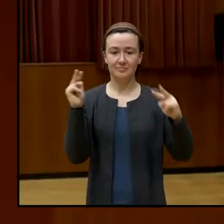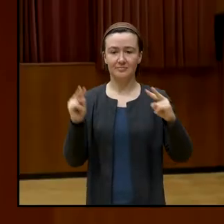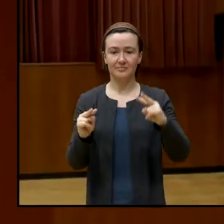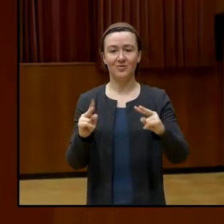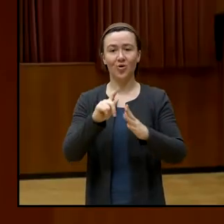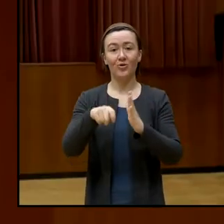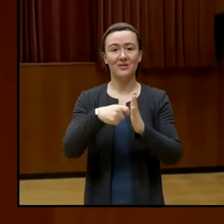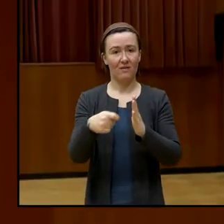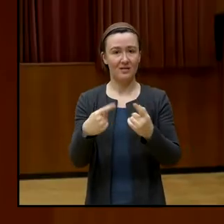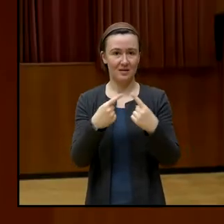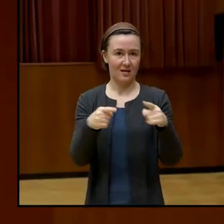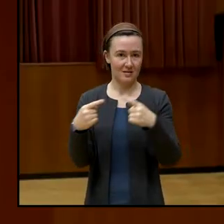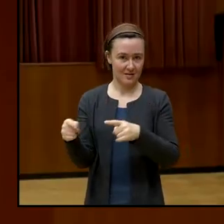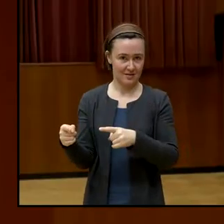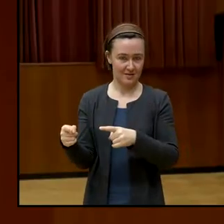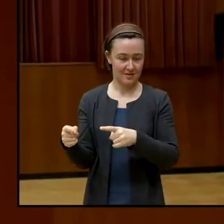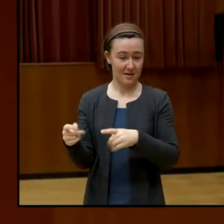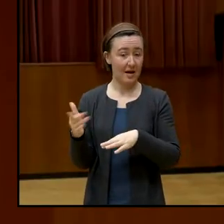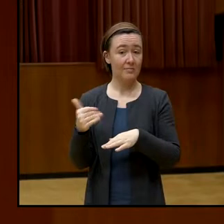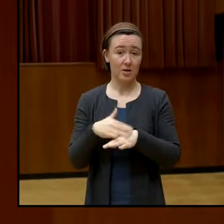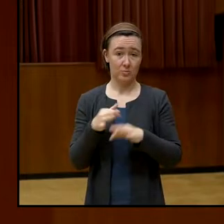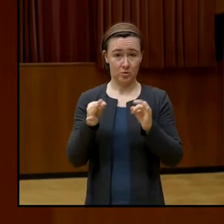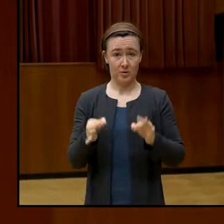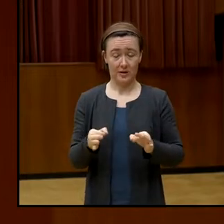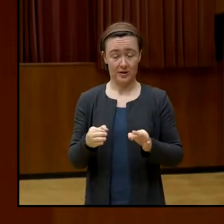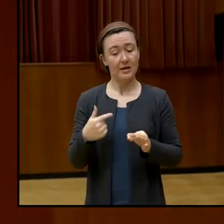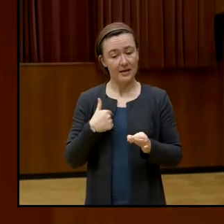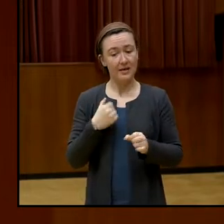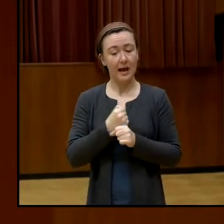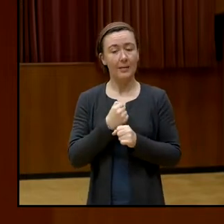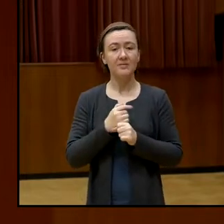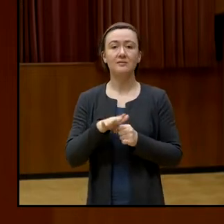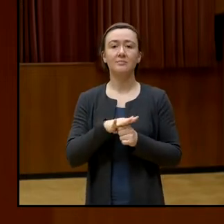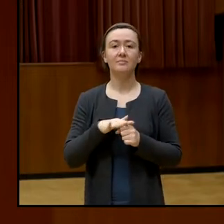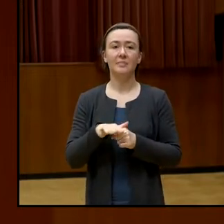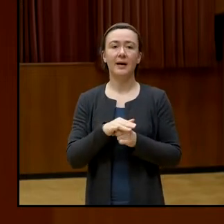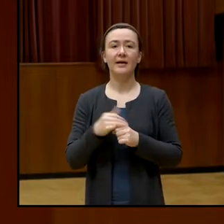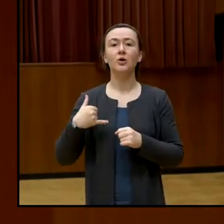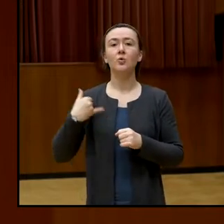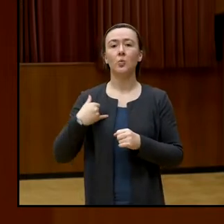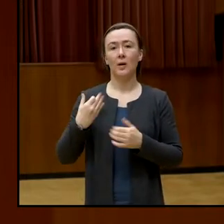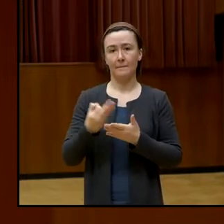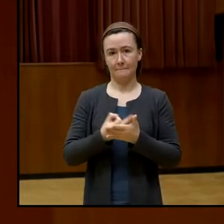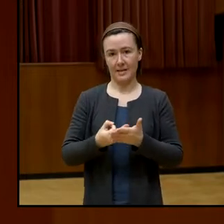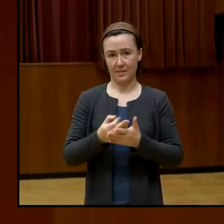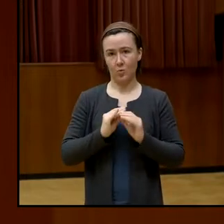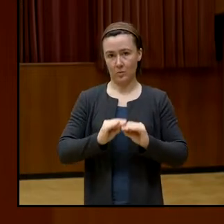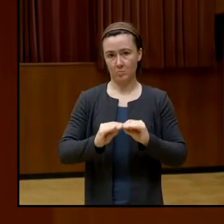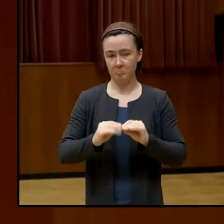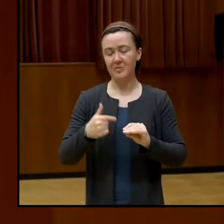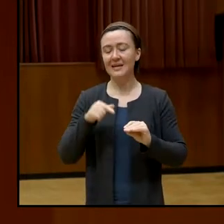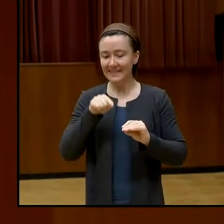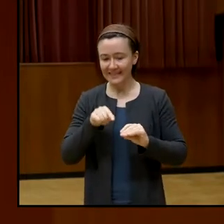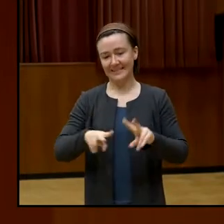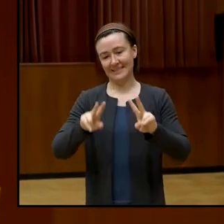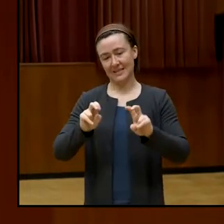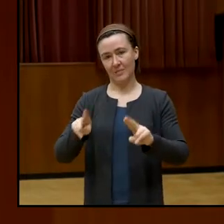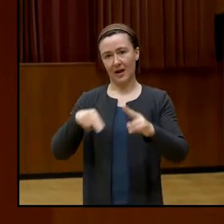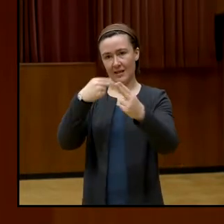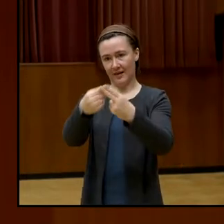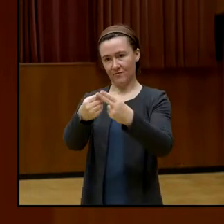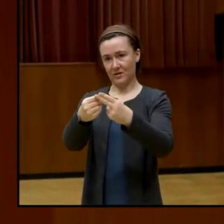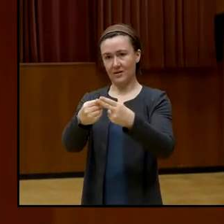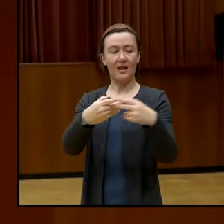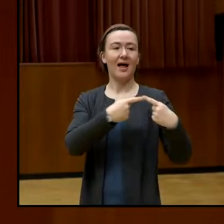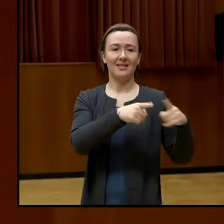Ein konkretes Beispiel, also ich, nochmal, ich bin im Bereich der Jugendbildung tätig, das heißt, ich kann dazu antworten, ich habe natürlich auch nicht auf alles eine Antwort, aber